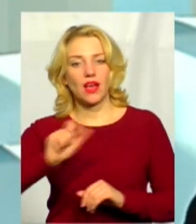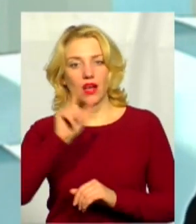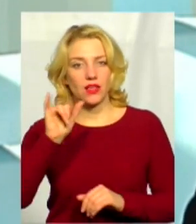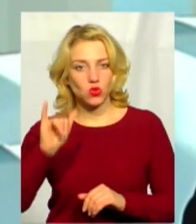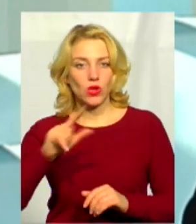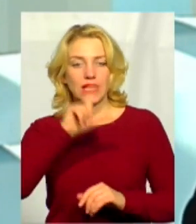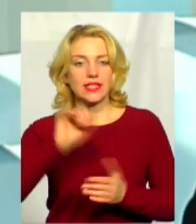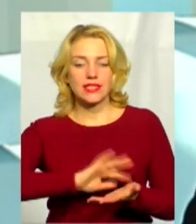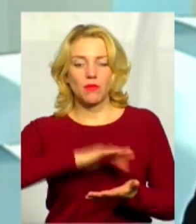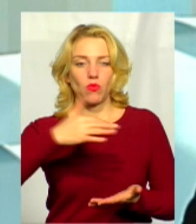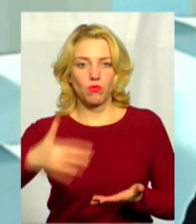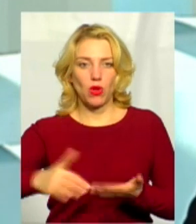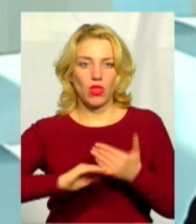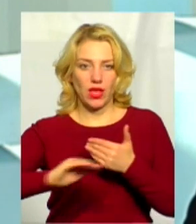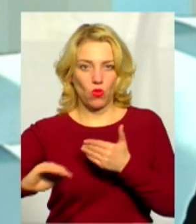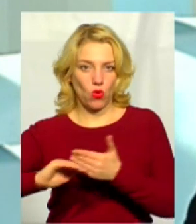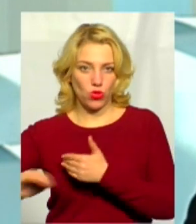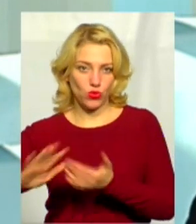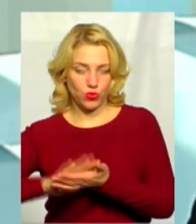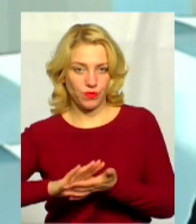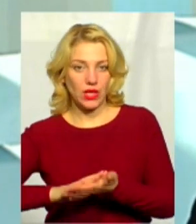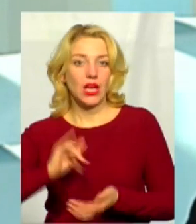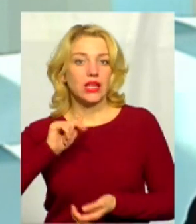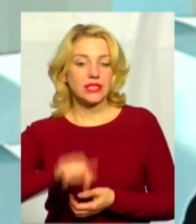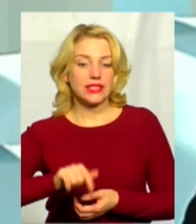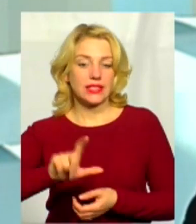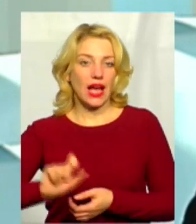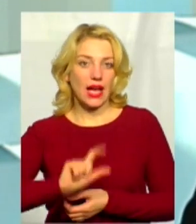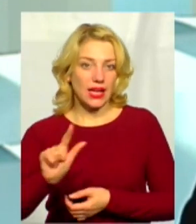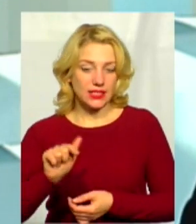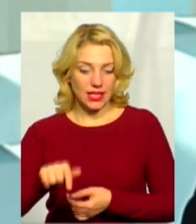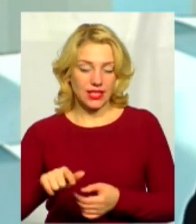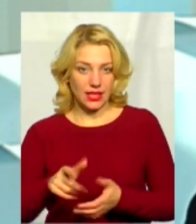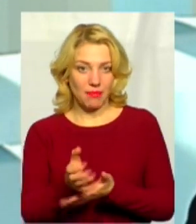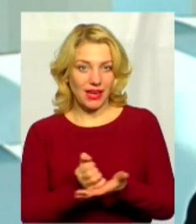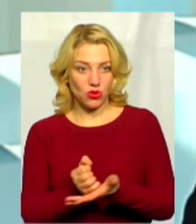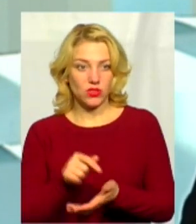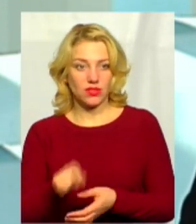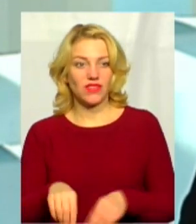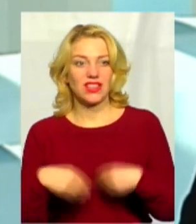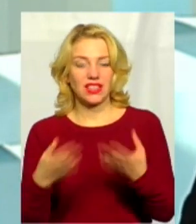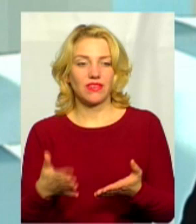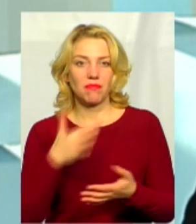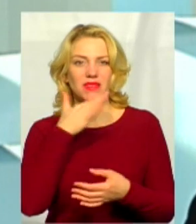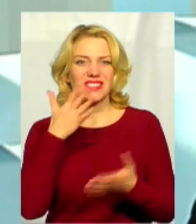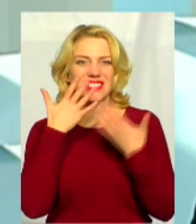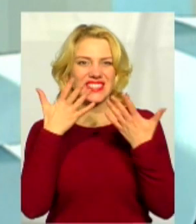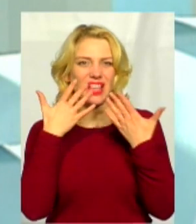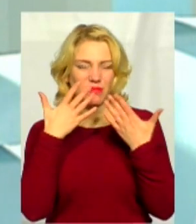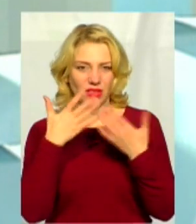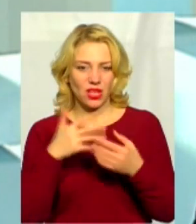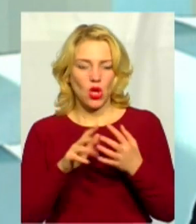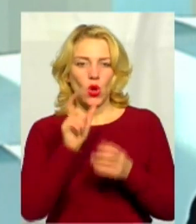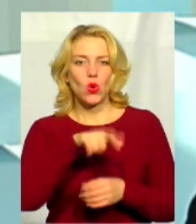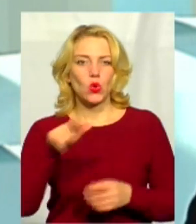Насправді, це велика проблема, тому що ось цей газ, який там генерується, він давав багато запаху. Жителів Лишина